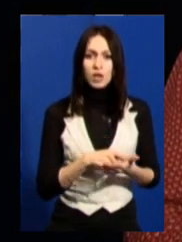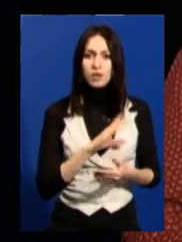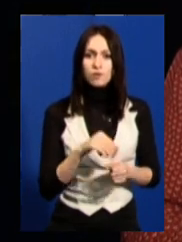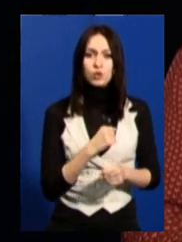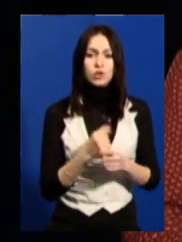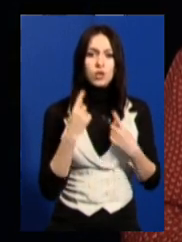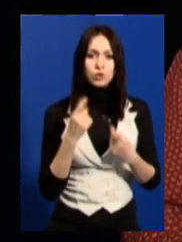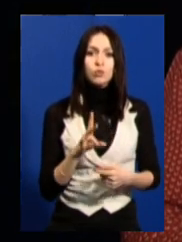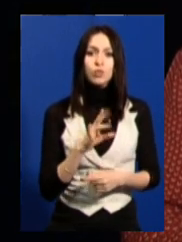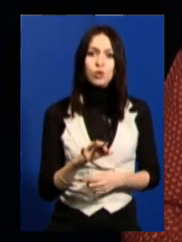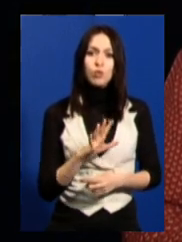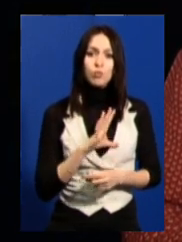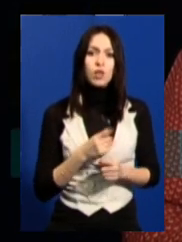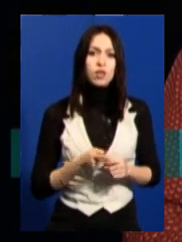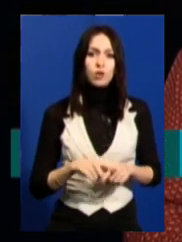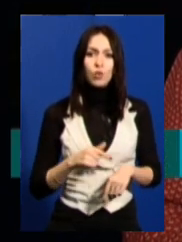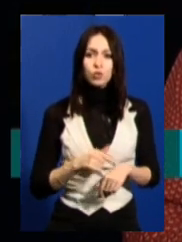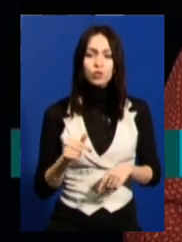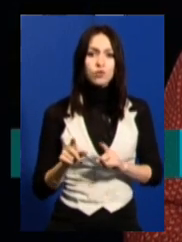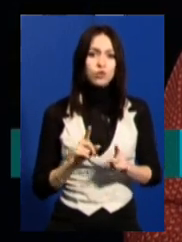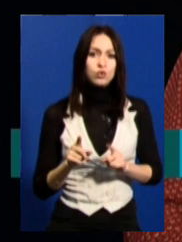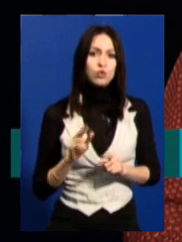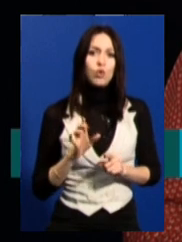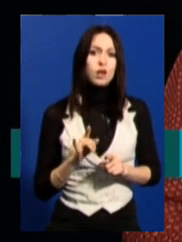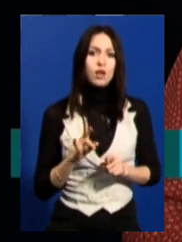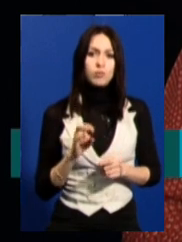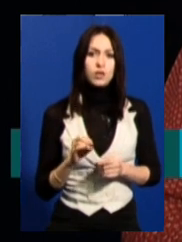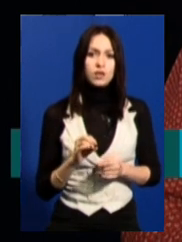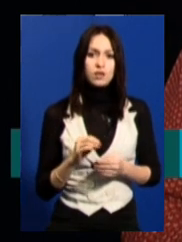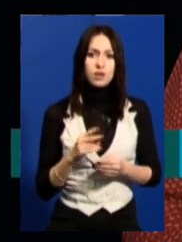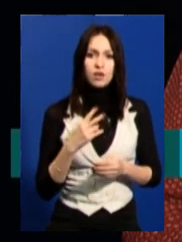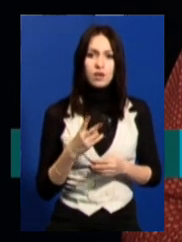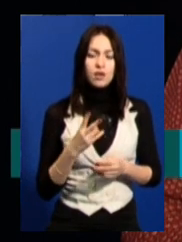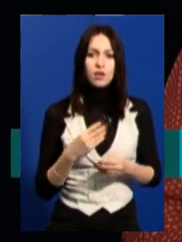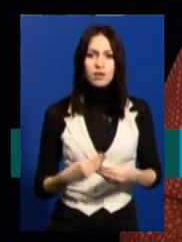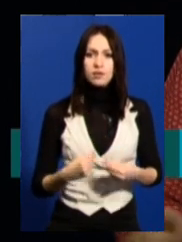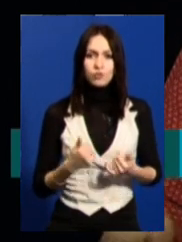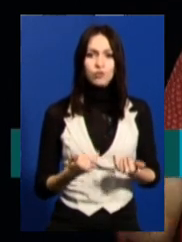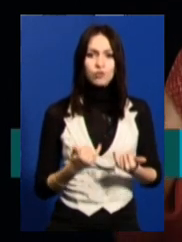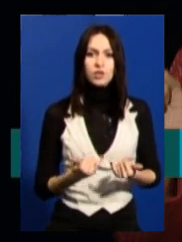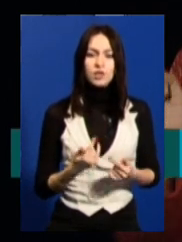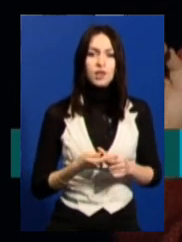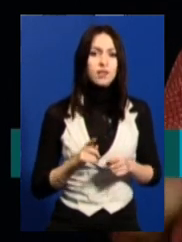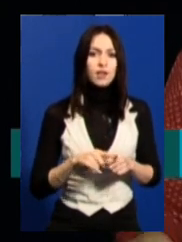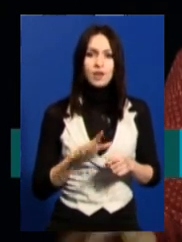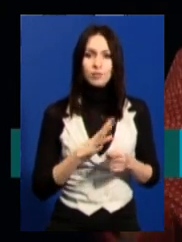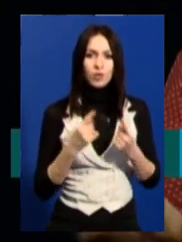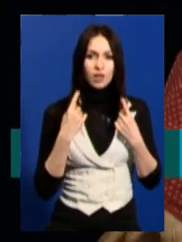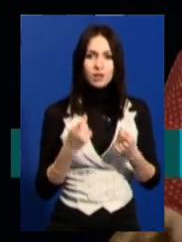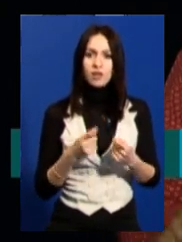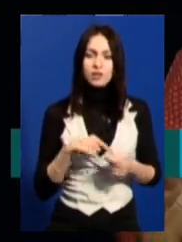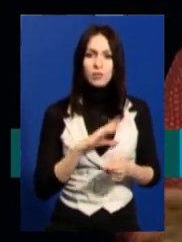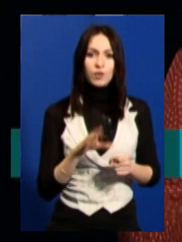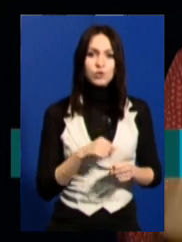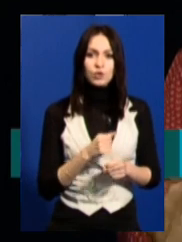було таке відчуття, що як би не наразі. Ну, тобто так, класно, ми все